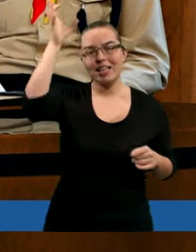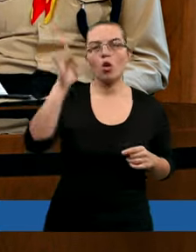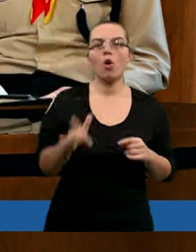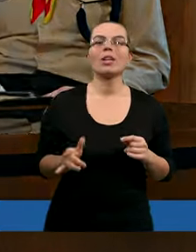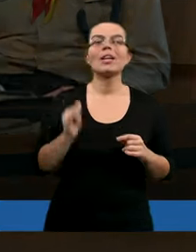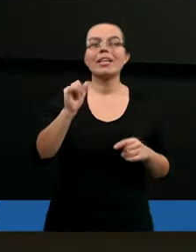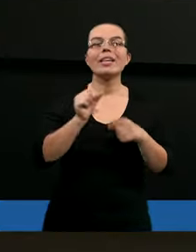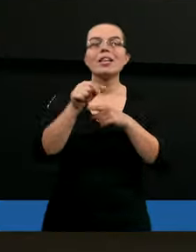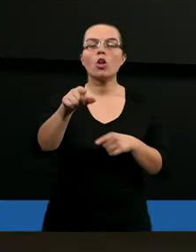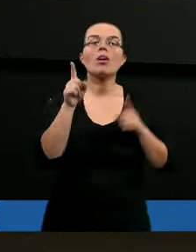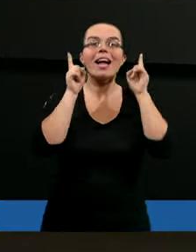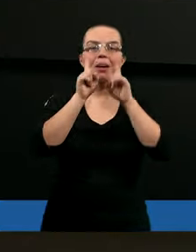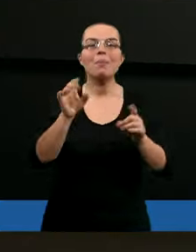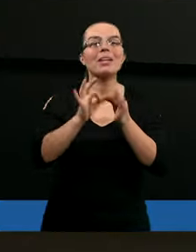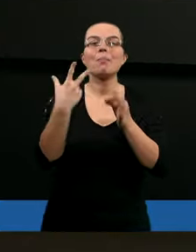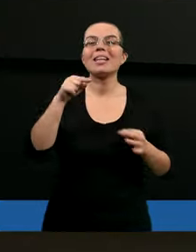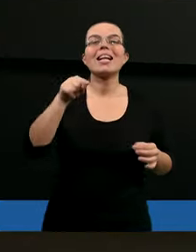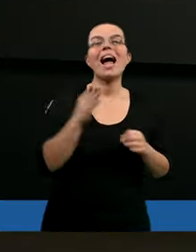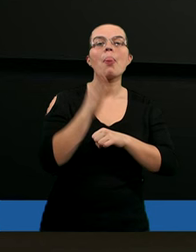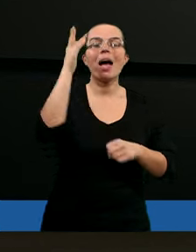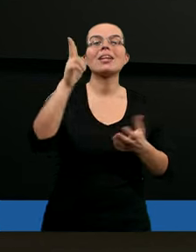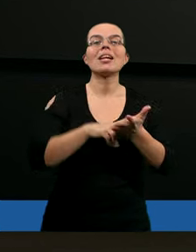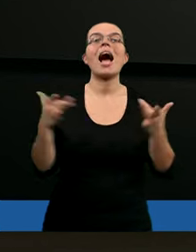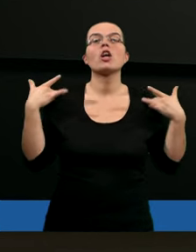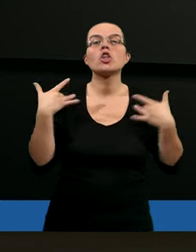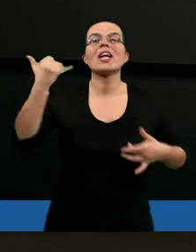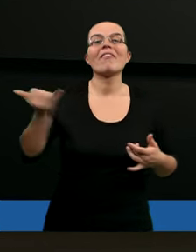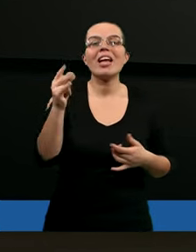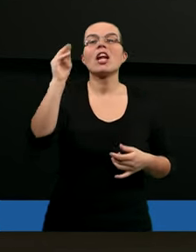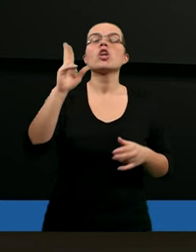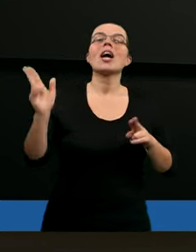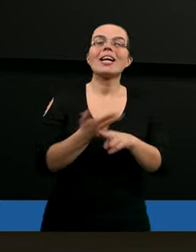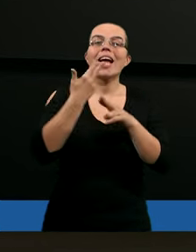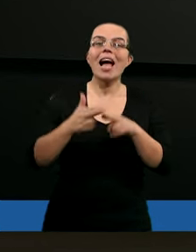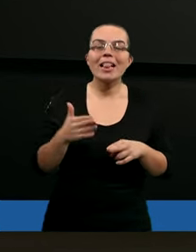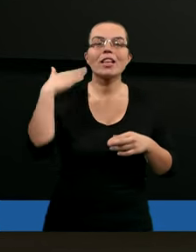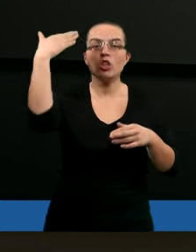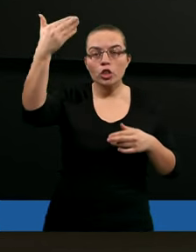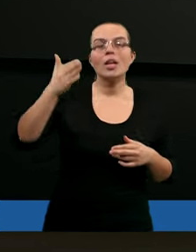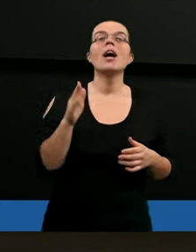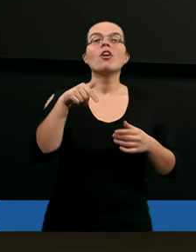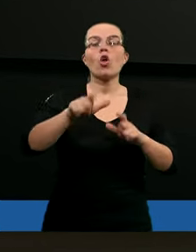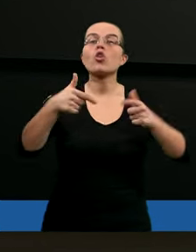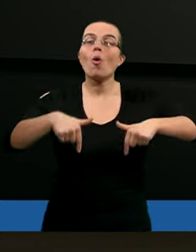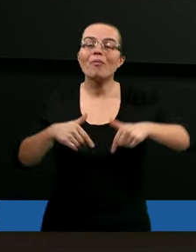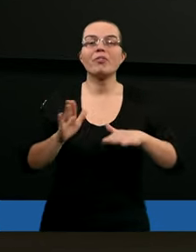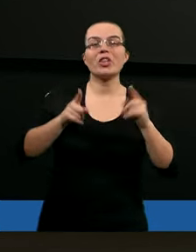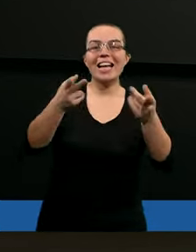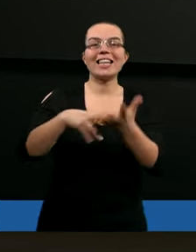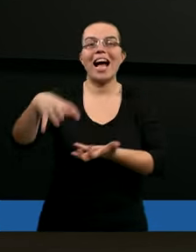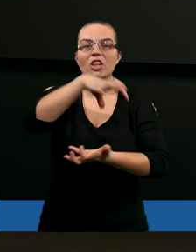nie miałaby tak naprawdę sensu, gdyby nie ta nadzieja życia wiecznego, że kiedyś, mimo tego wszystkiego, co się dzieje tutaj na świecie,